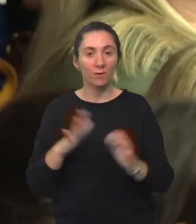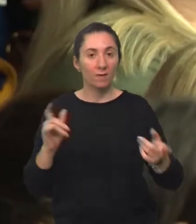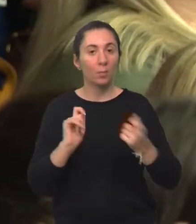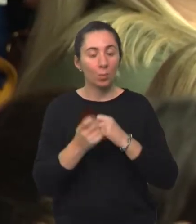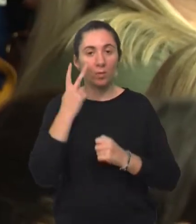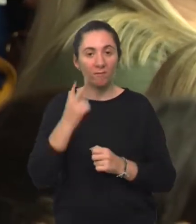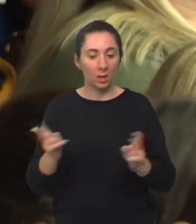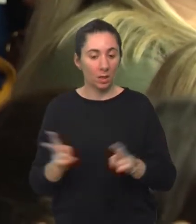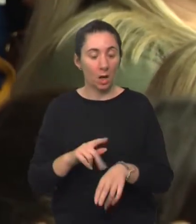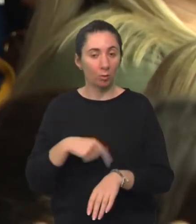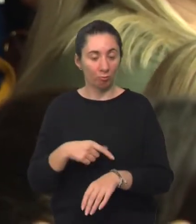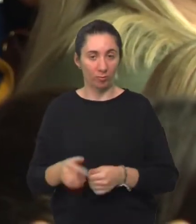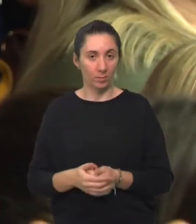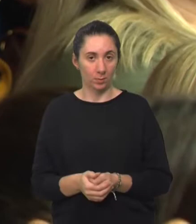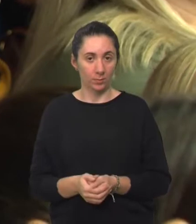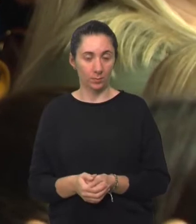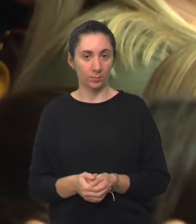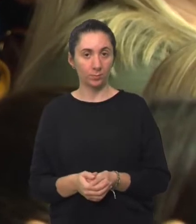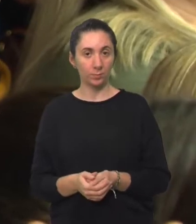promjene se vide u kratkom vremenskom periodu.